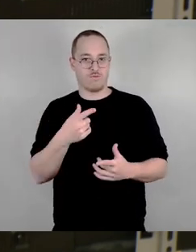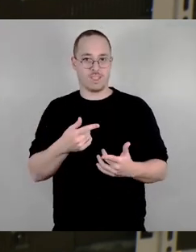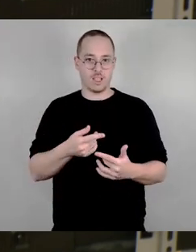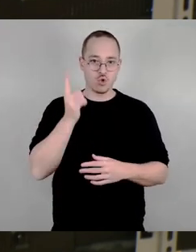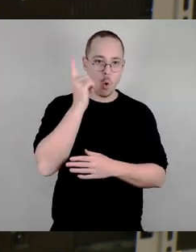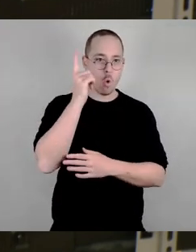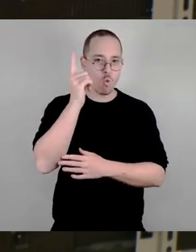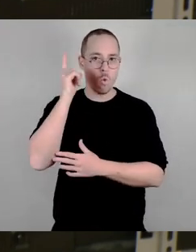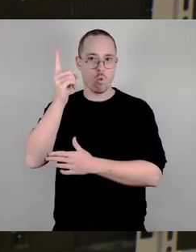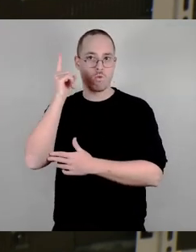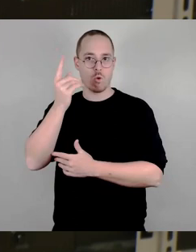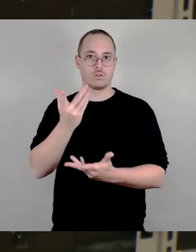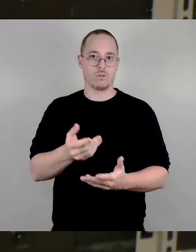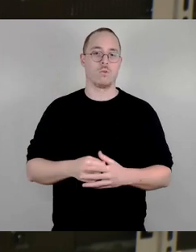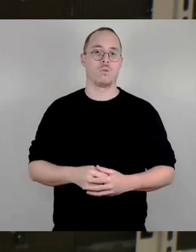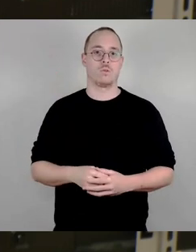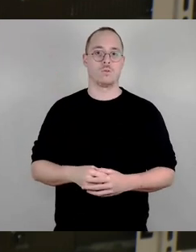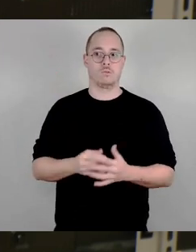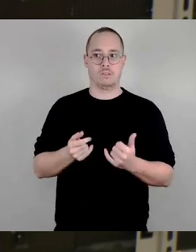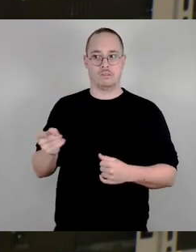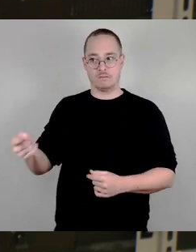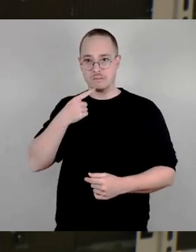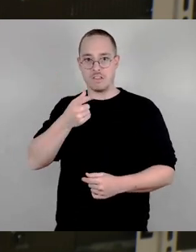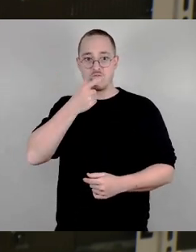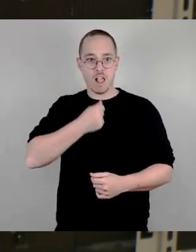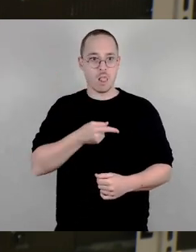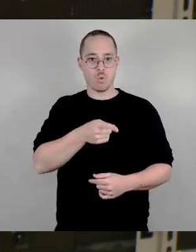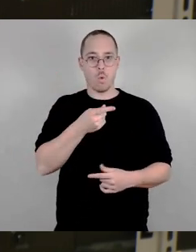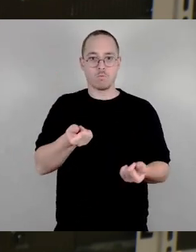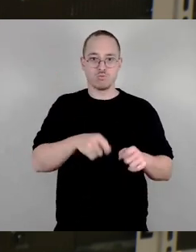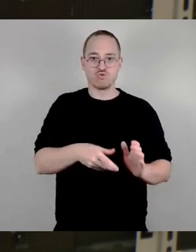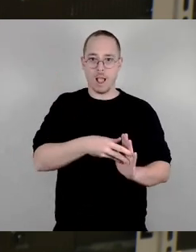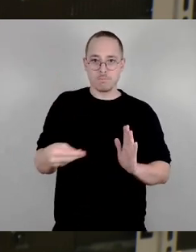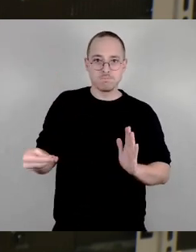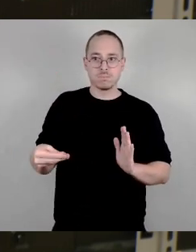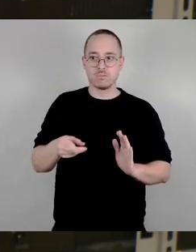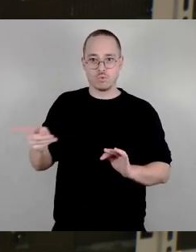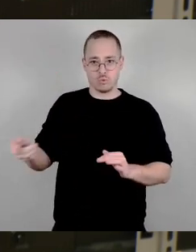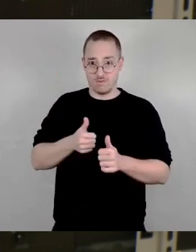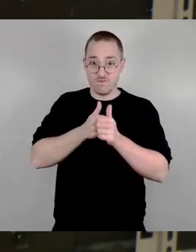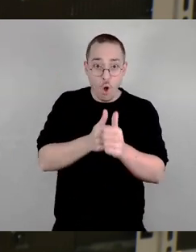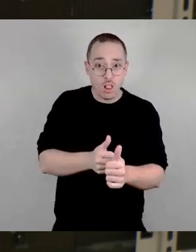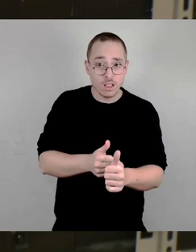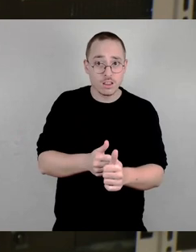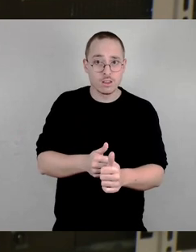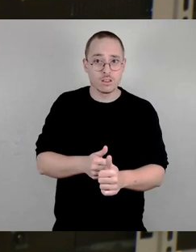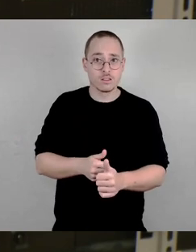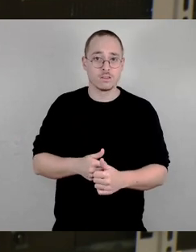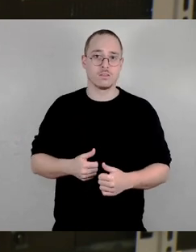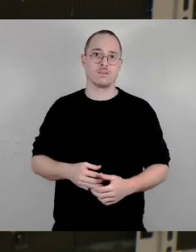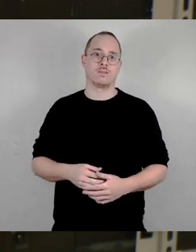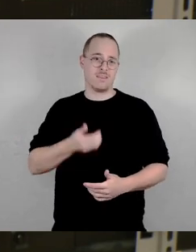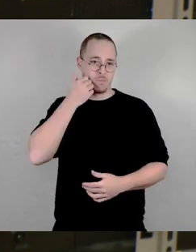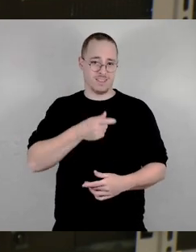dessen Umsetzung Dresden zu einer tatsächlich weltoffenen Stadt werden lässt, zurückzunehmen. Bleiben Sie bei Ihrem